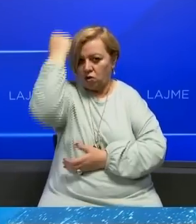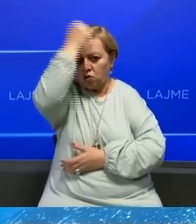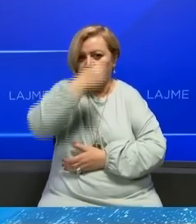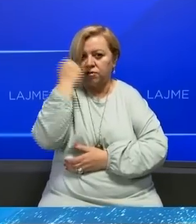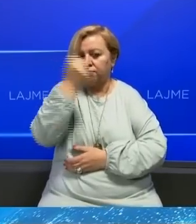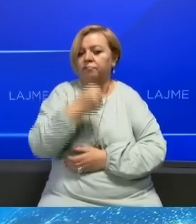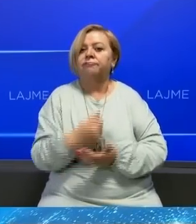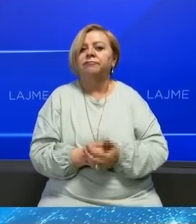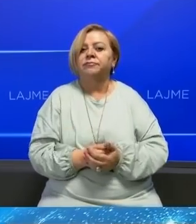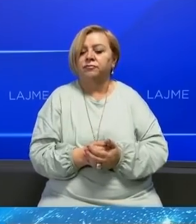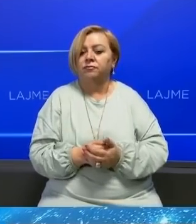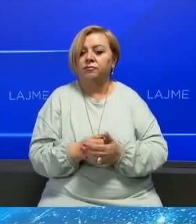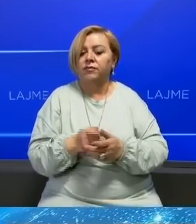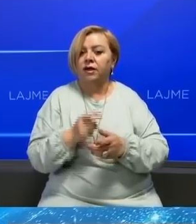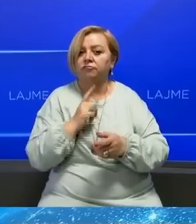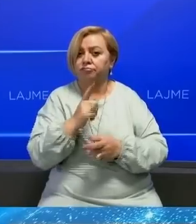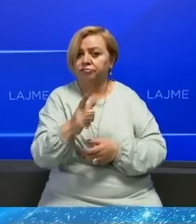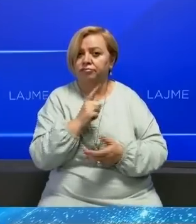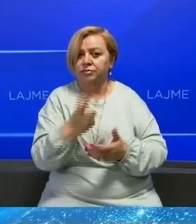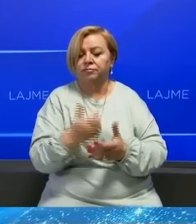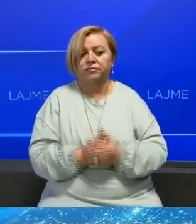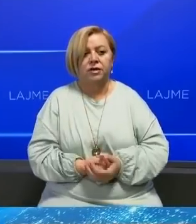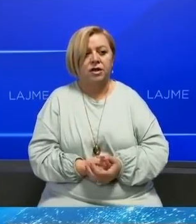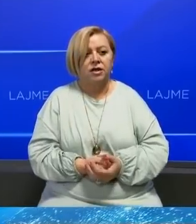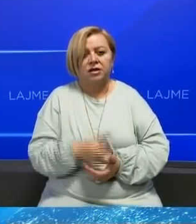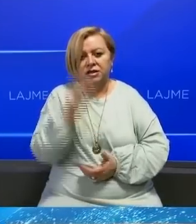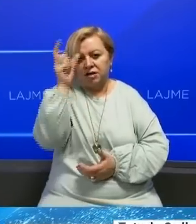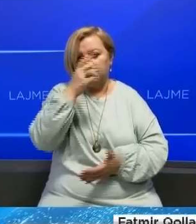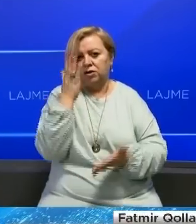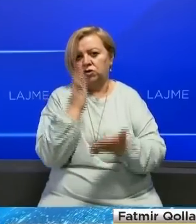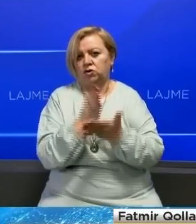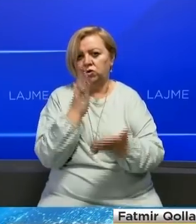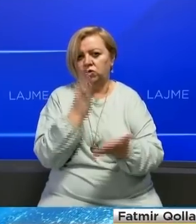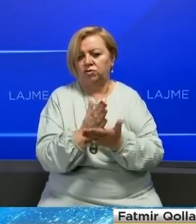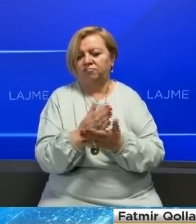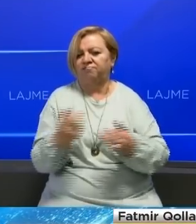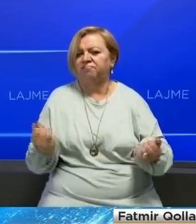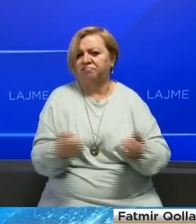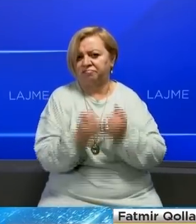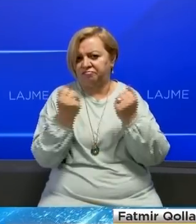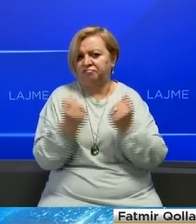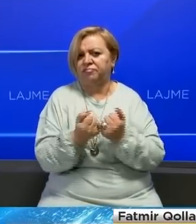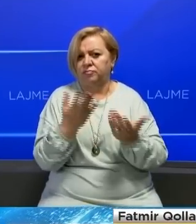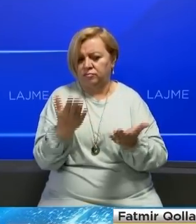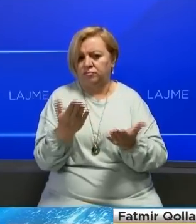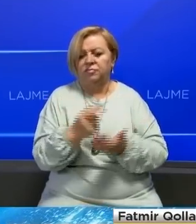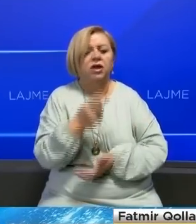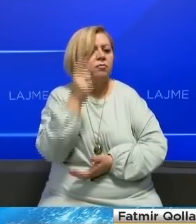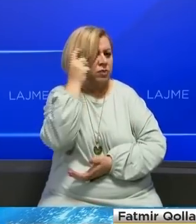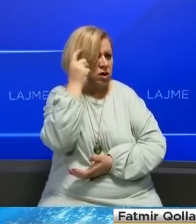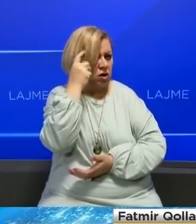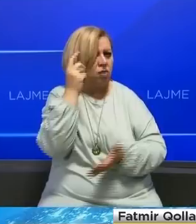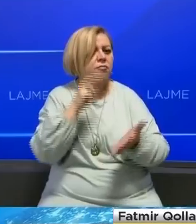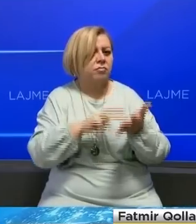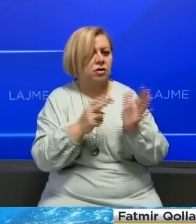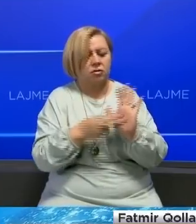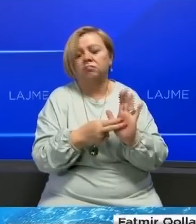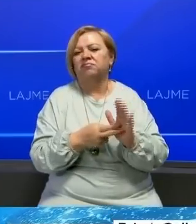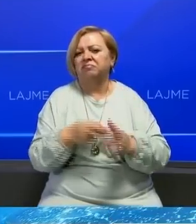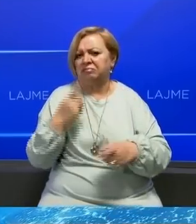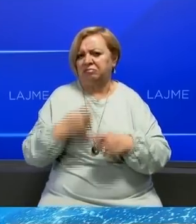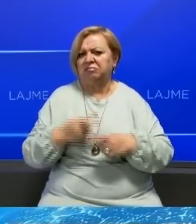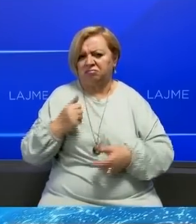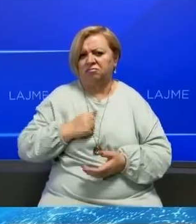uje për parsi bisedimeve. Sërbis e zakonisht me këto manovrat e veta, ma shumë psikologike dhe politike, se sa vërtet